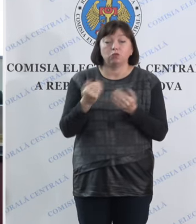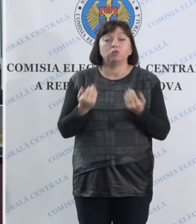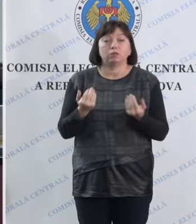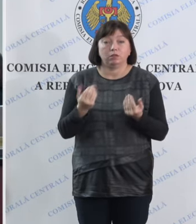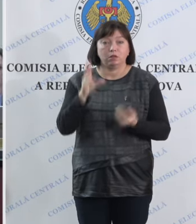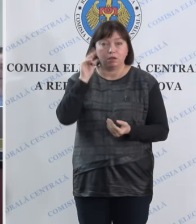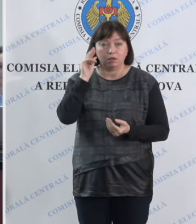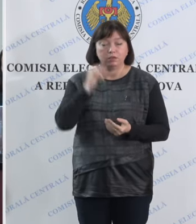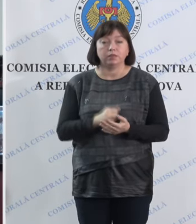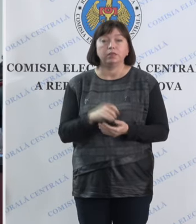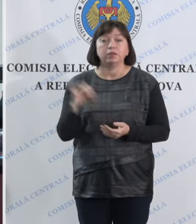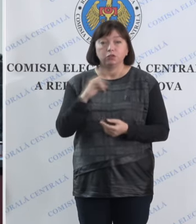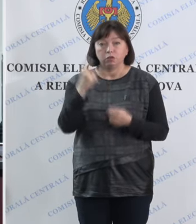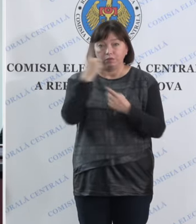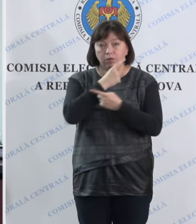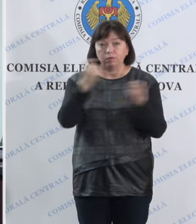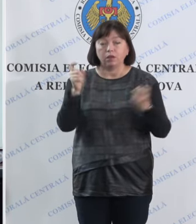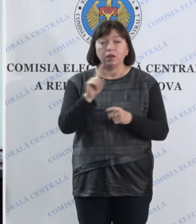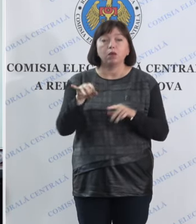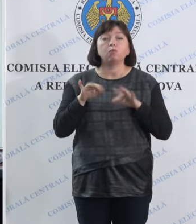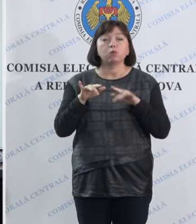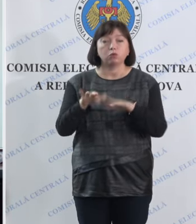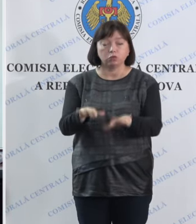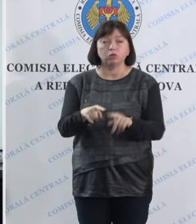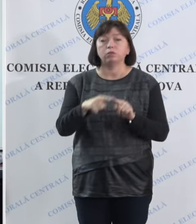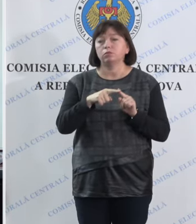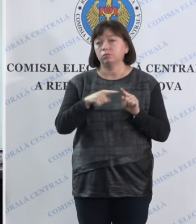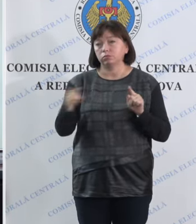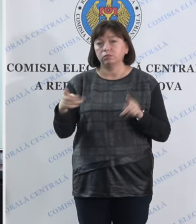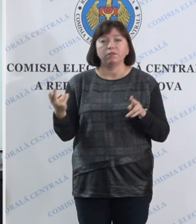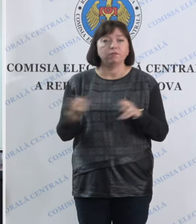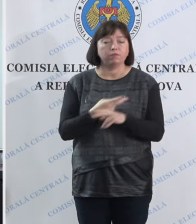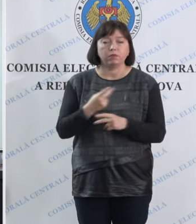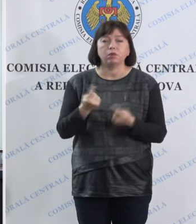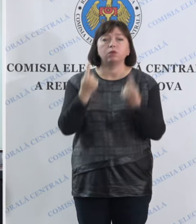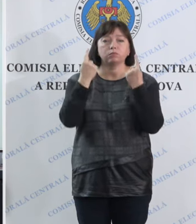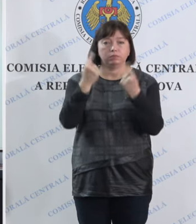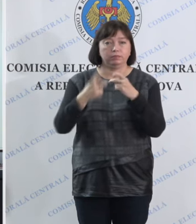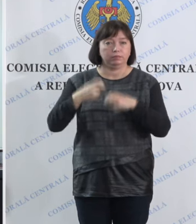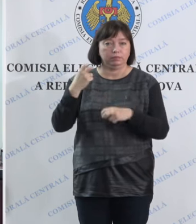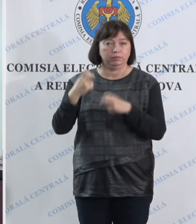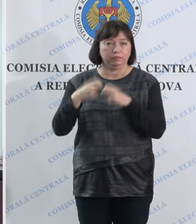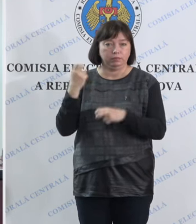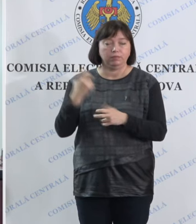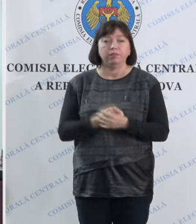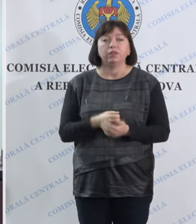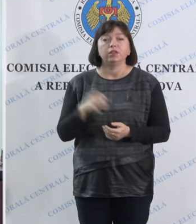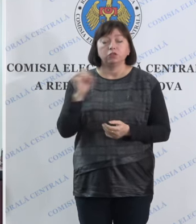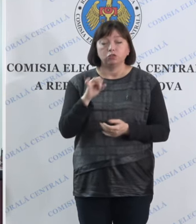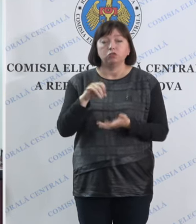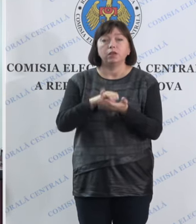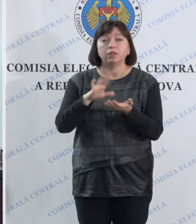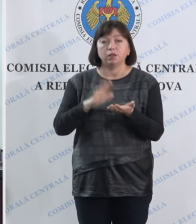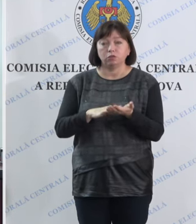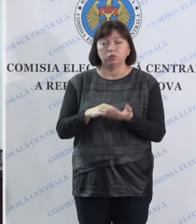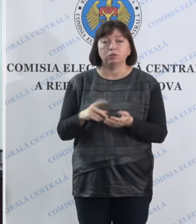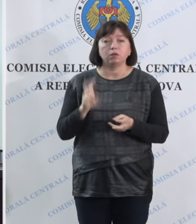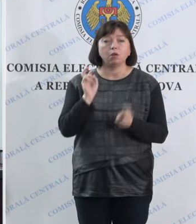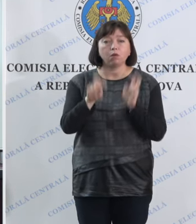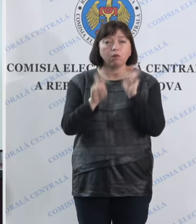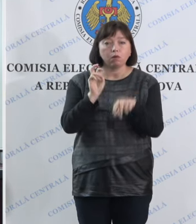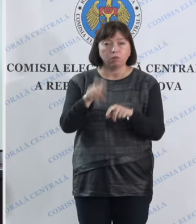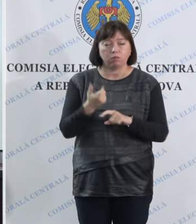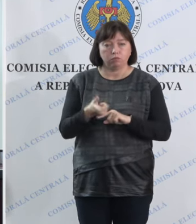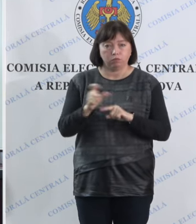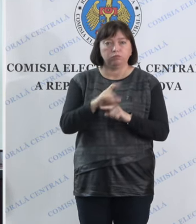astăzi și vă informăm că procesul decurge fără incidente majore și înregistrăm o prezență